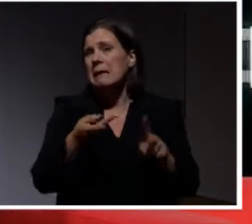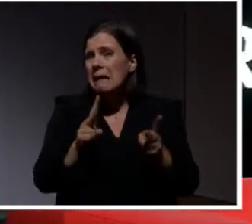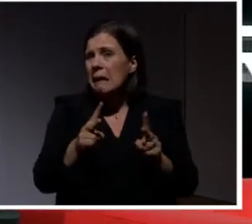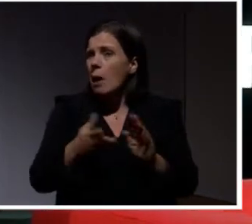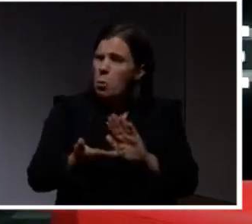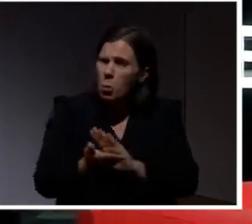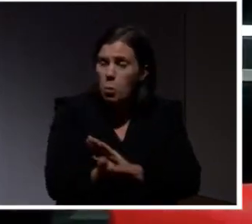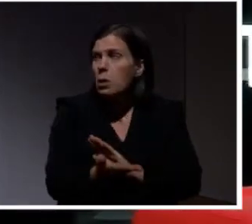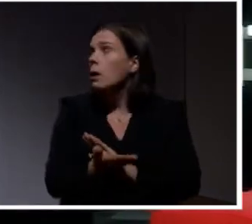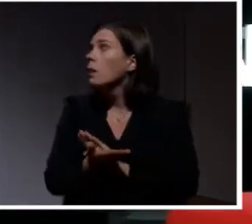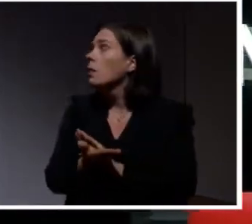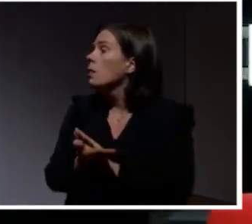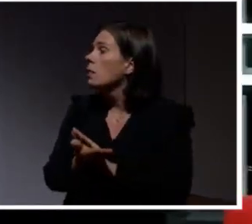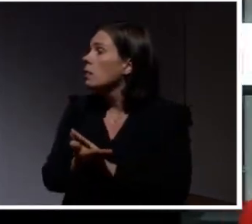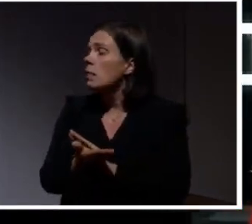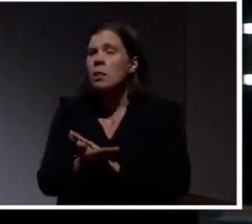ung kanske är.